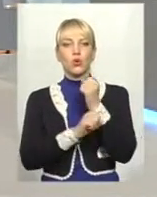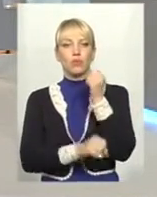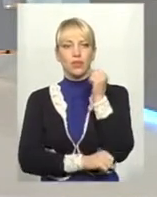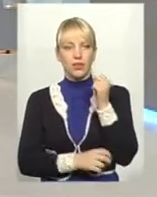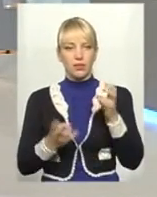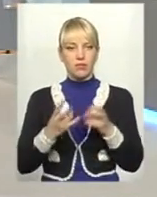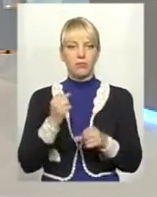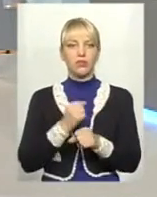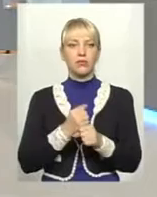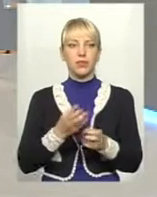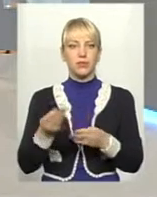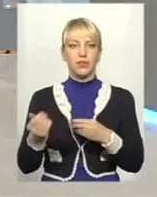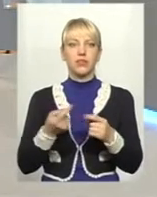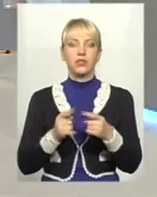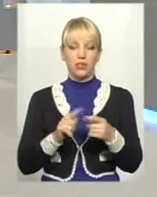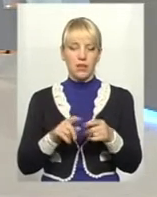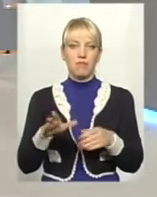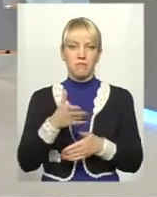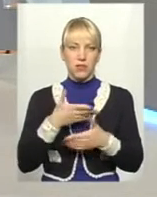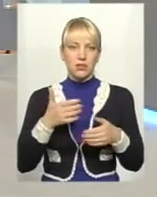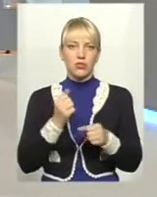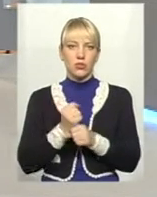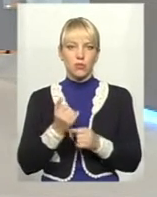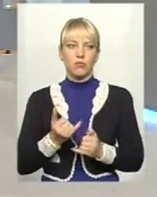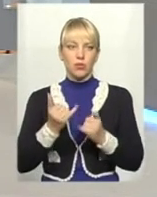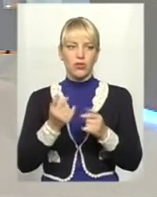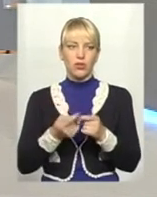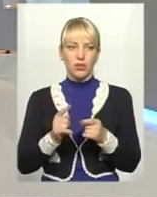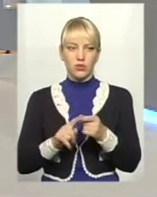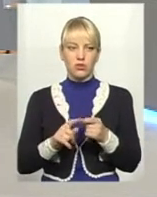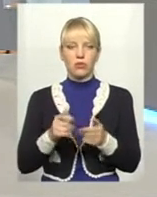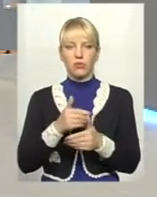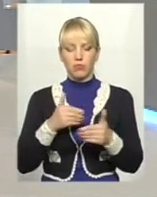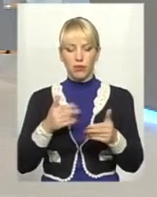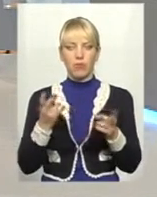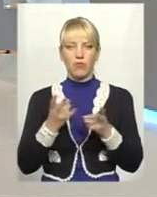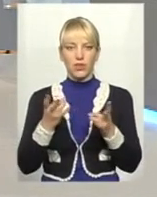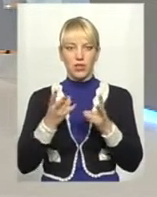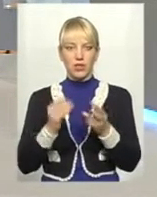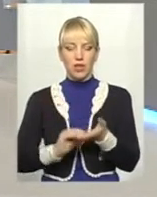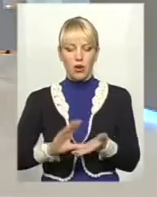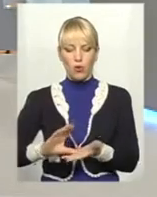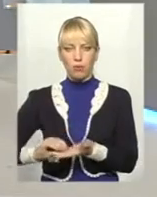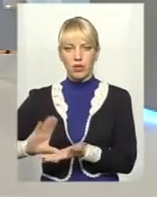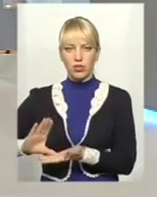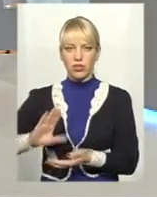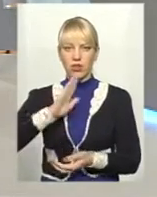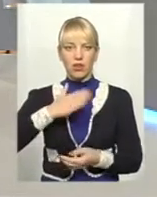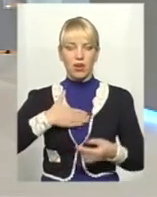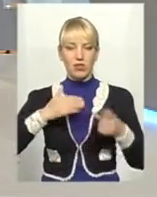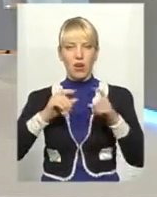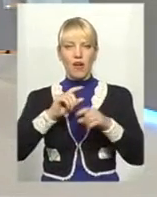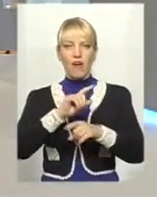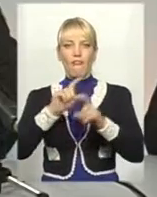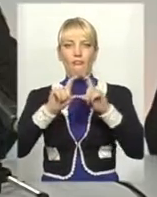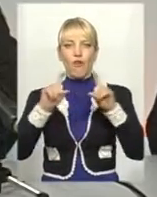є сім'ї і так далі. Це ми зробимо. І для цього ми повинні накопичити наш фонд. Як